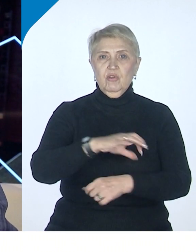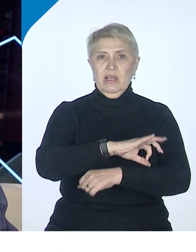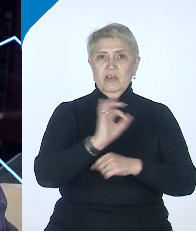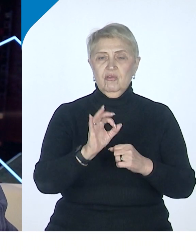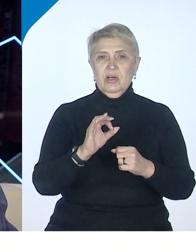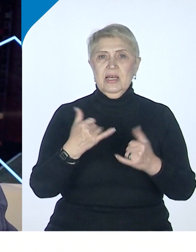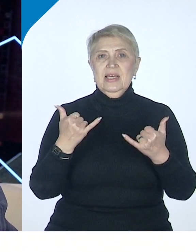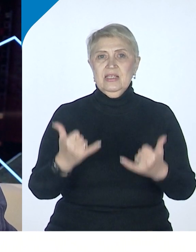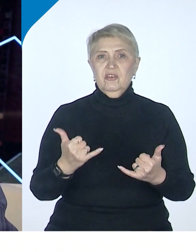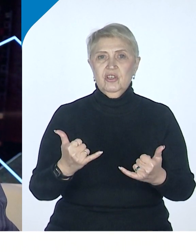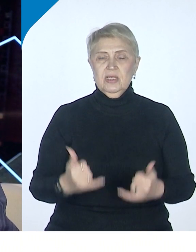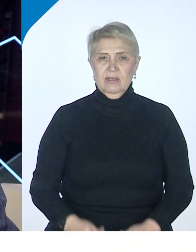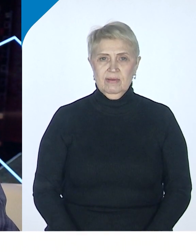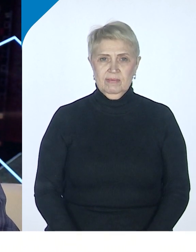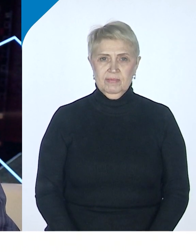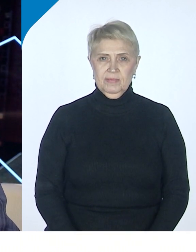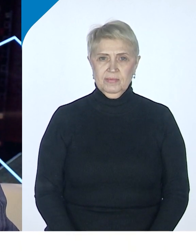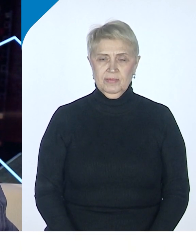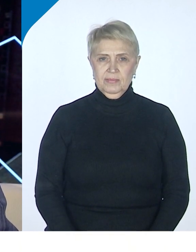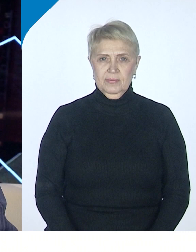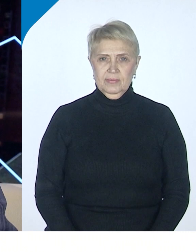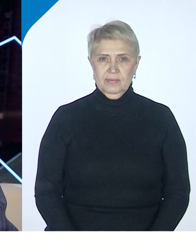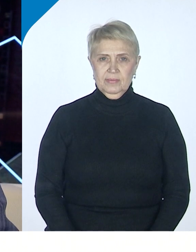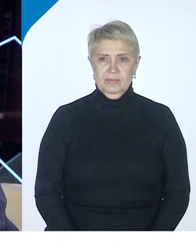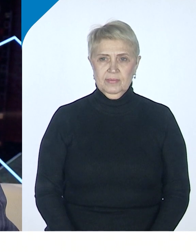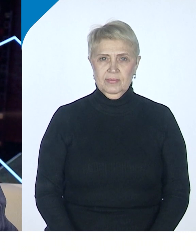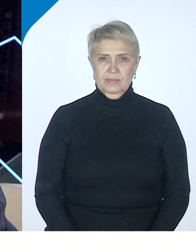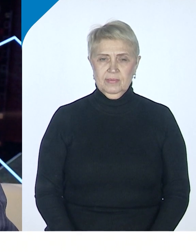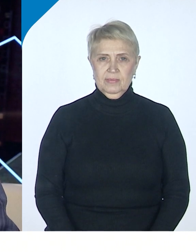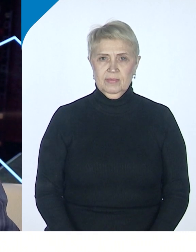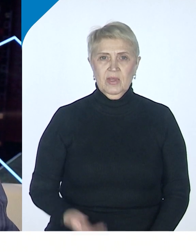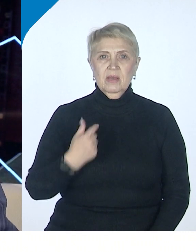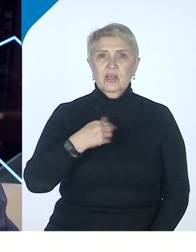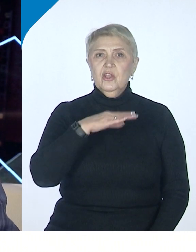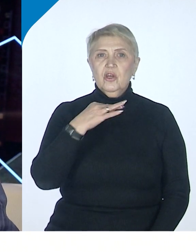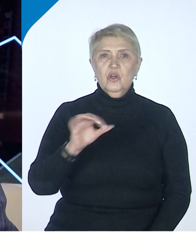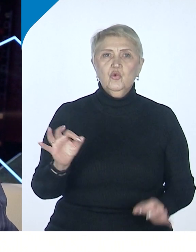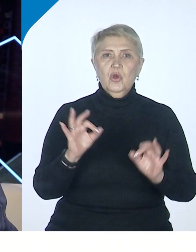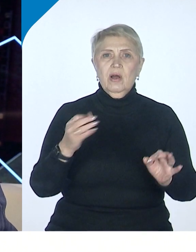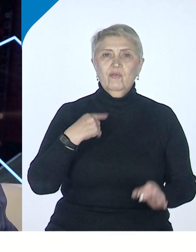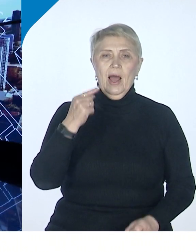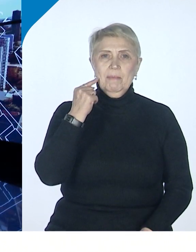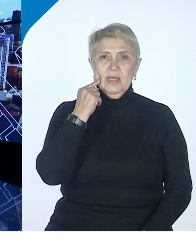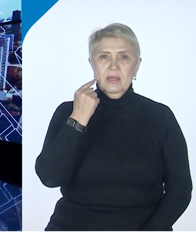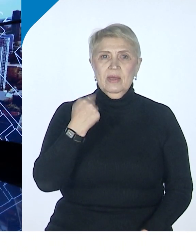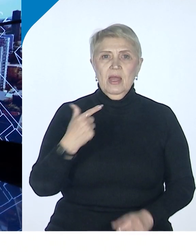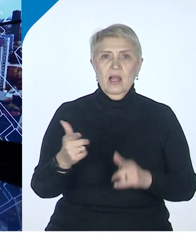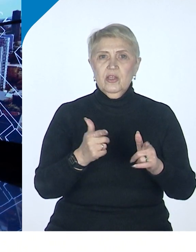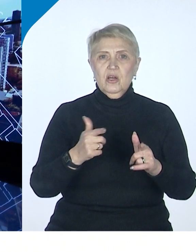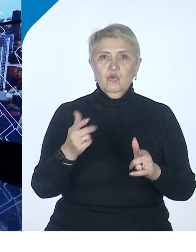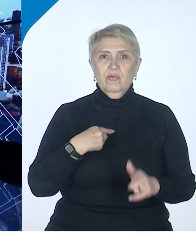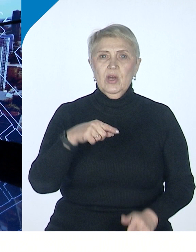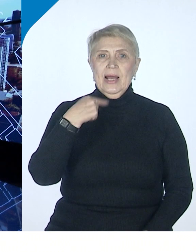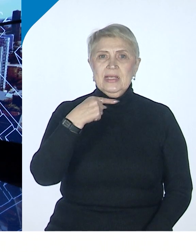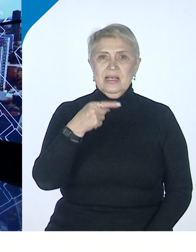сейчас они довольно... Ну, я не хочу никого обидеть, как бы не готов употребить слово